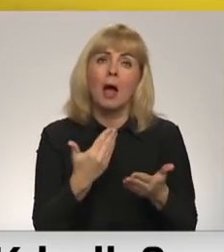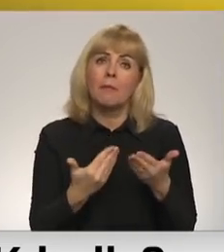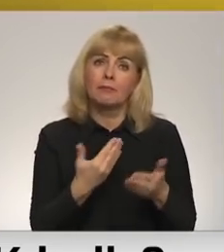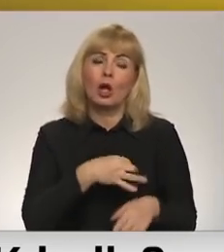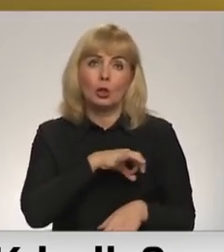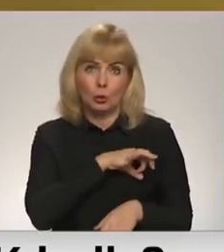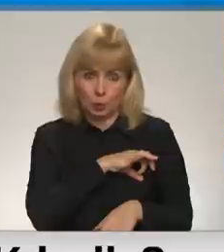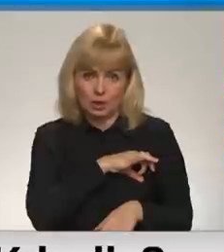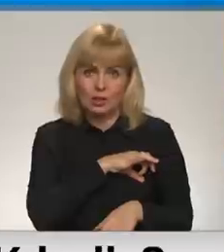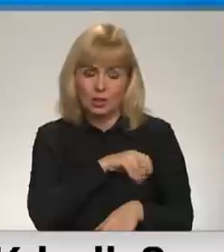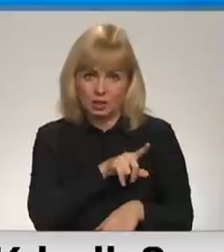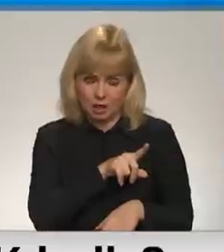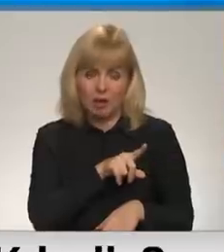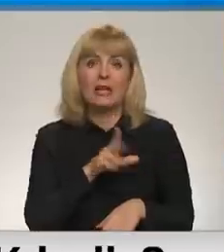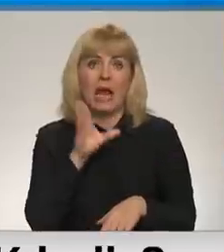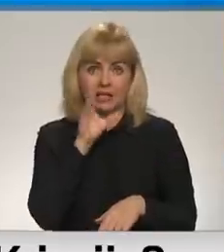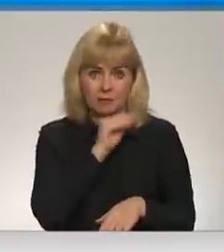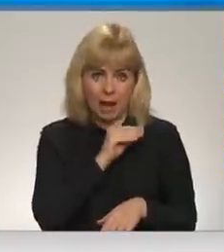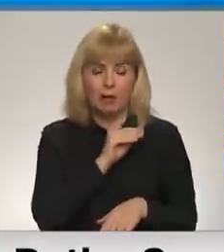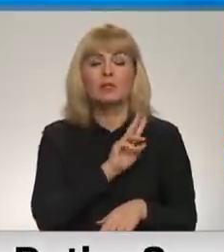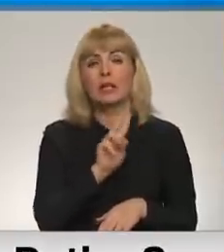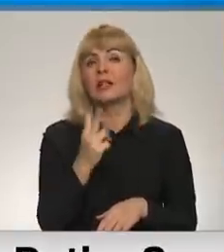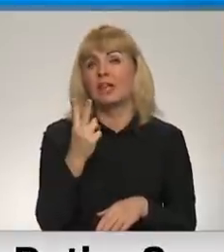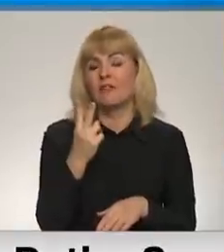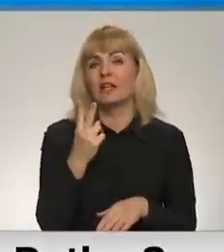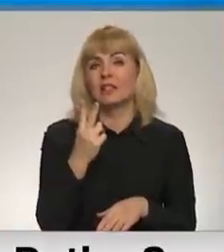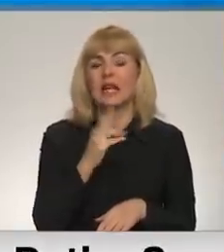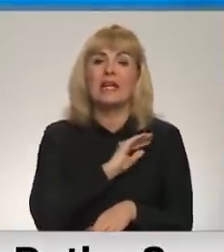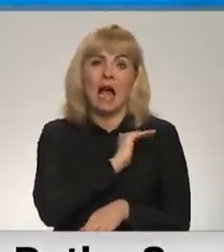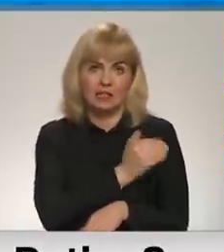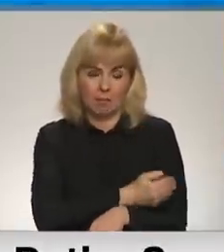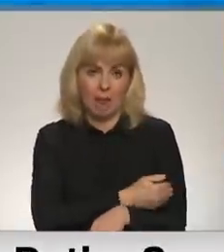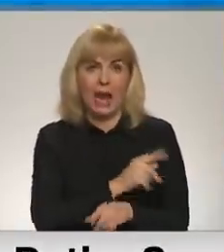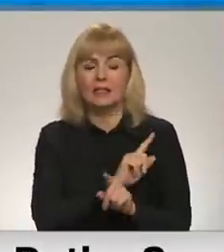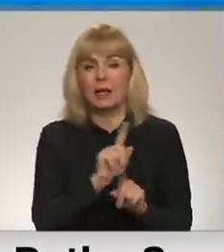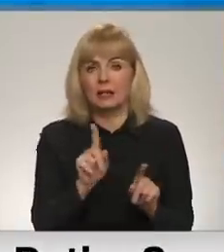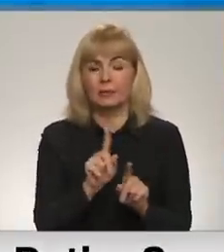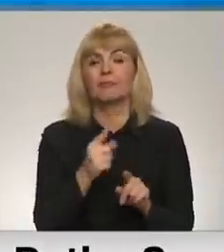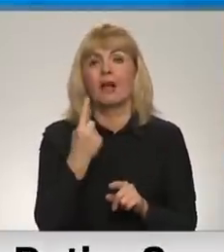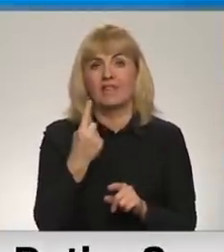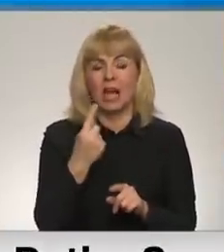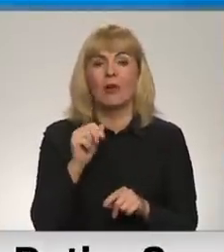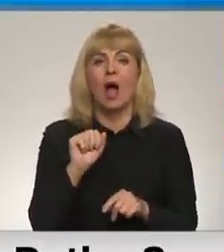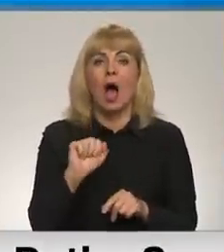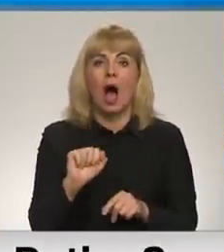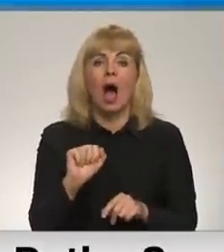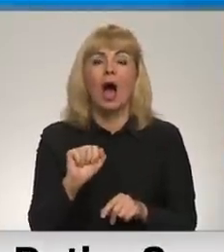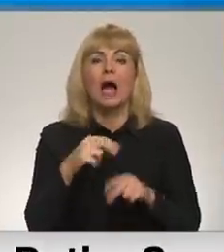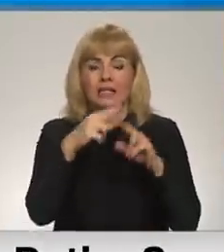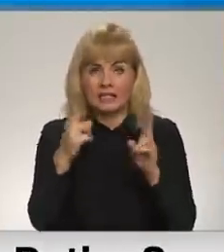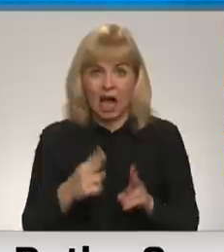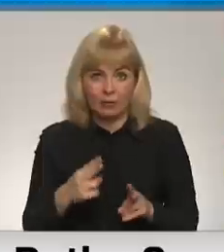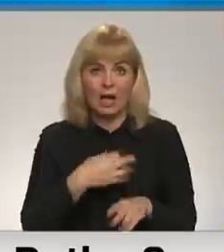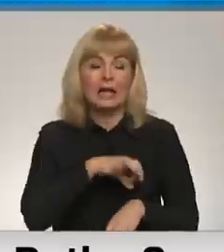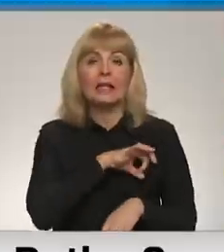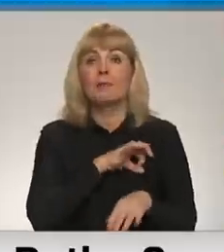viedokļa ir iespējams? Jā, šeit pastāv divas iespējas. Būtībā viena iespēja ir starptautiskā